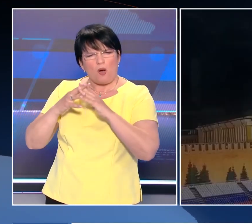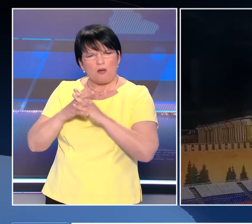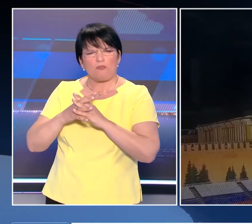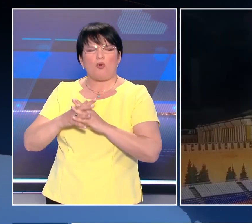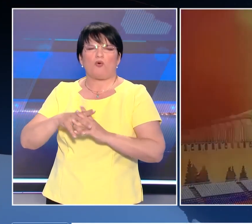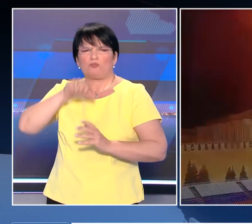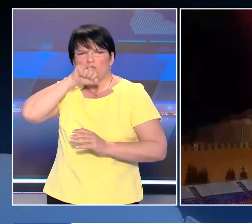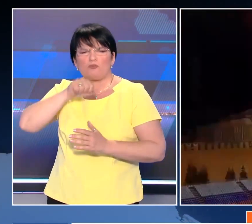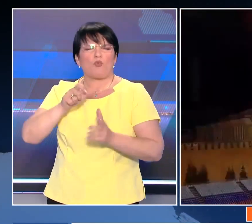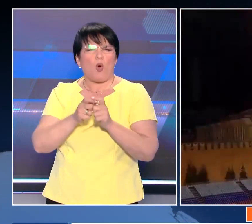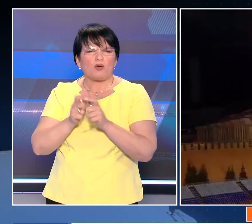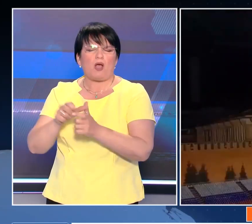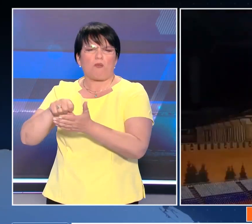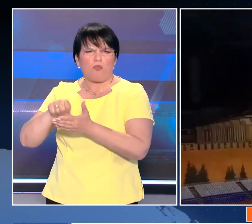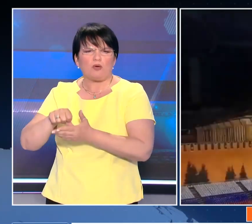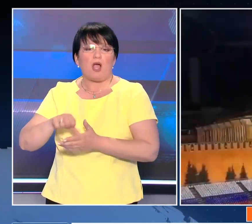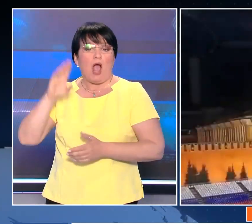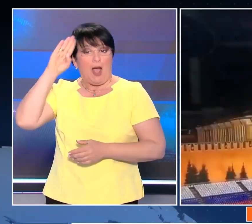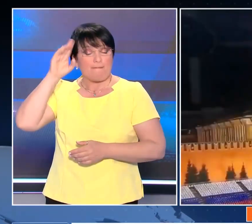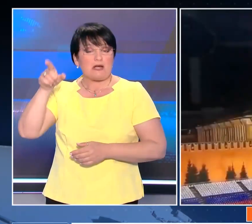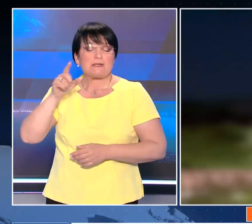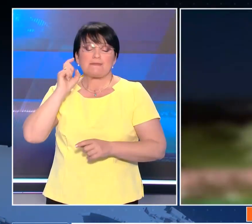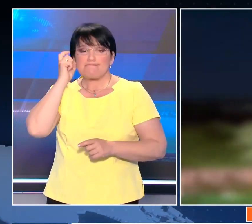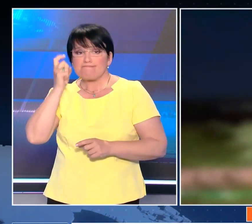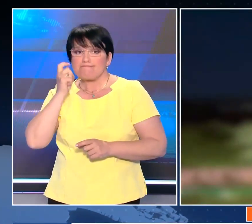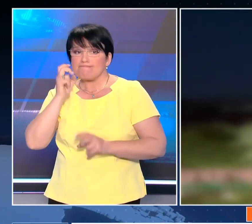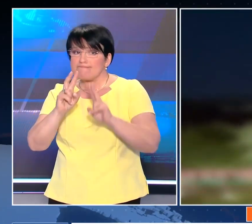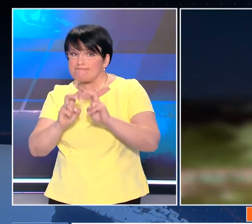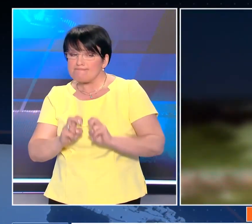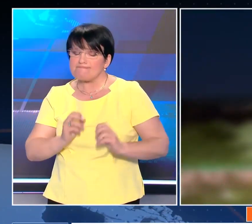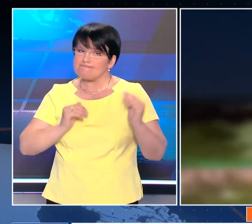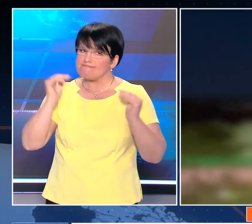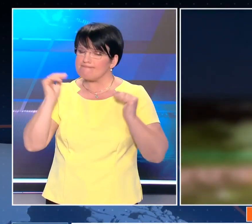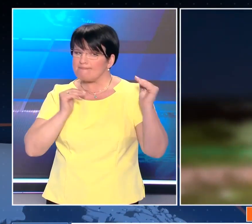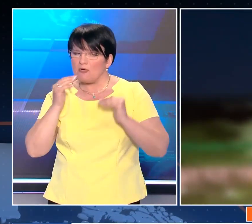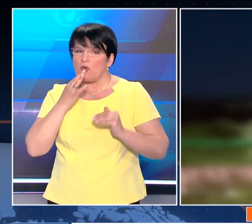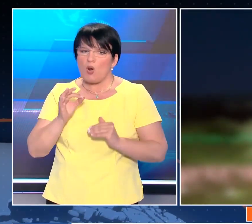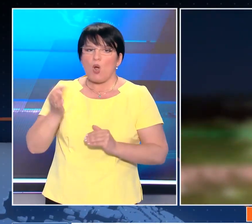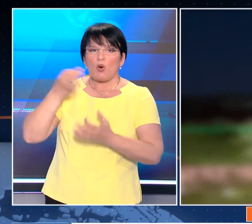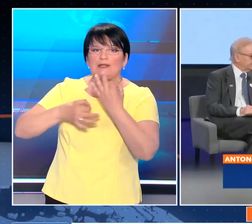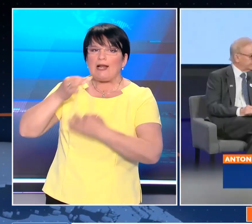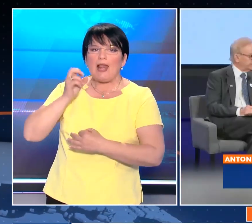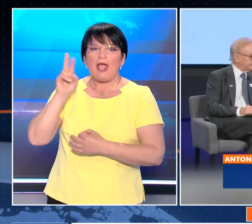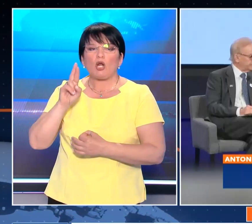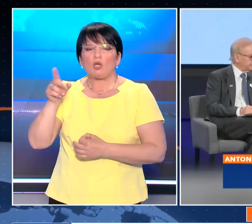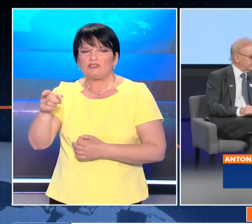Οι ΗΠΑ δηλώνουν ότι εξετάζουν τα δεδομένα και διατηρούν επιφυλάξεις για τους ισχυρισμούς του Κρεμλίνου.